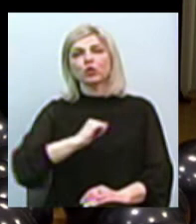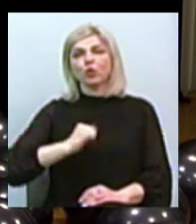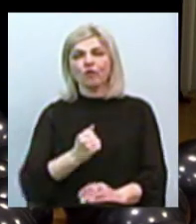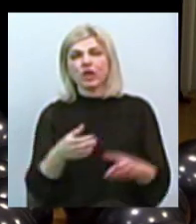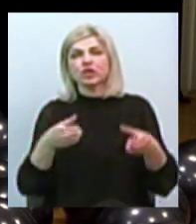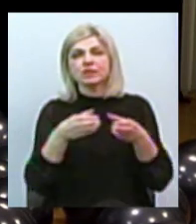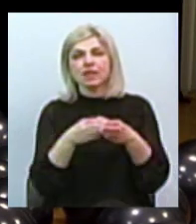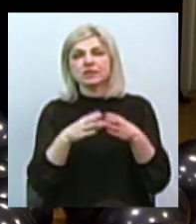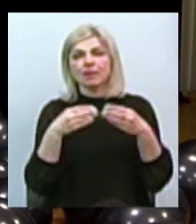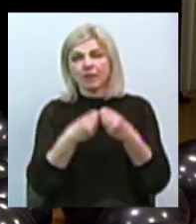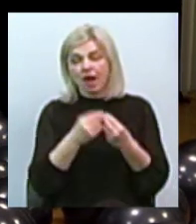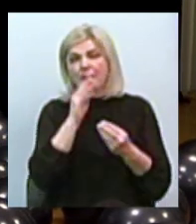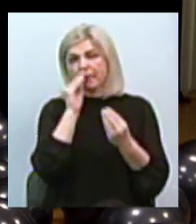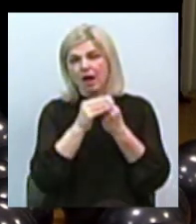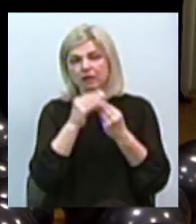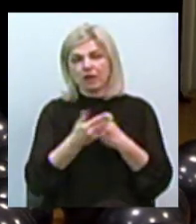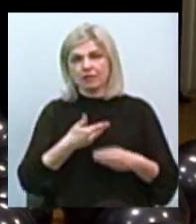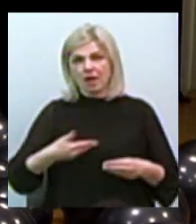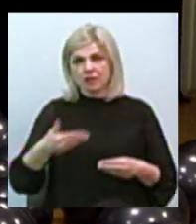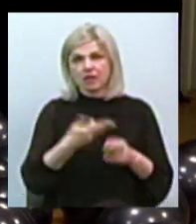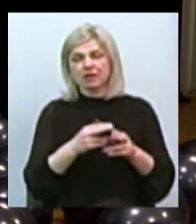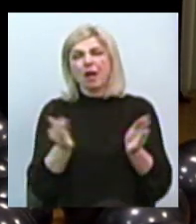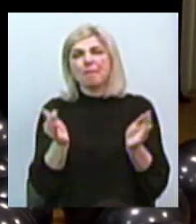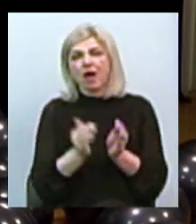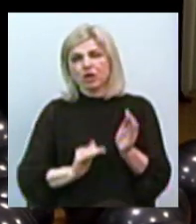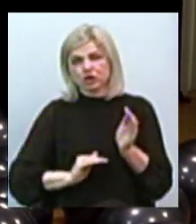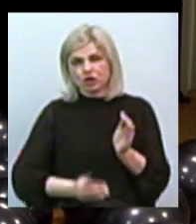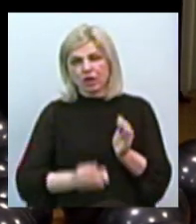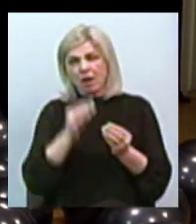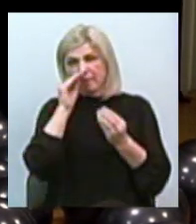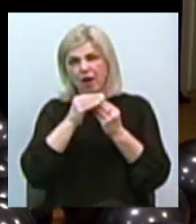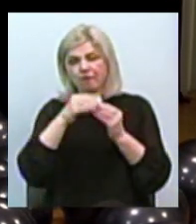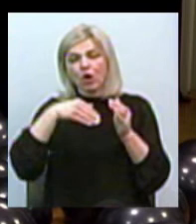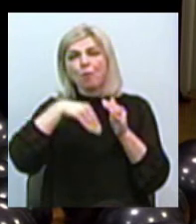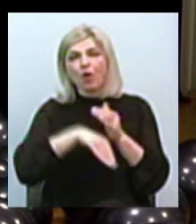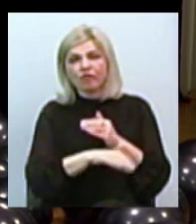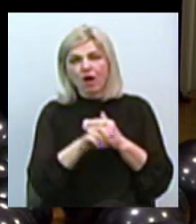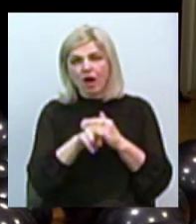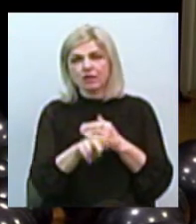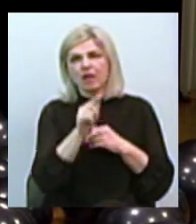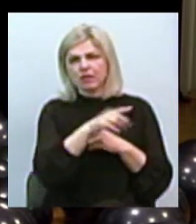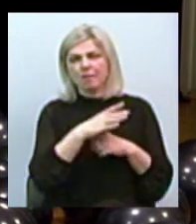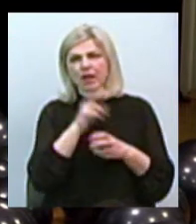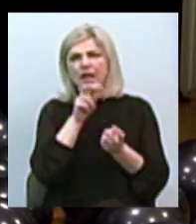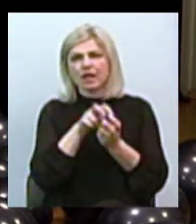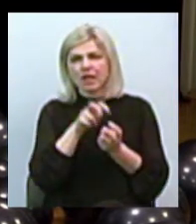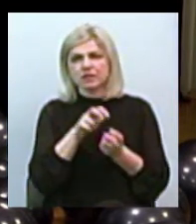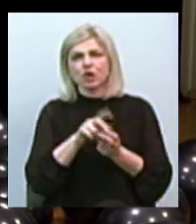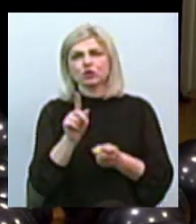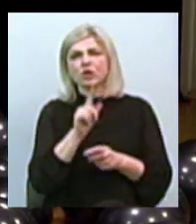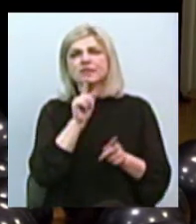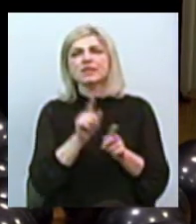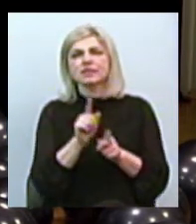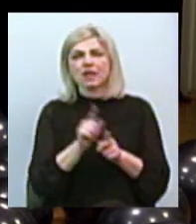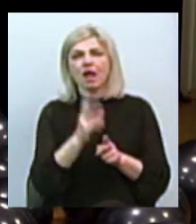Милуванових» ховали нас. Це був маленький приватний будинок, ховала нас в підвалі цього льоху. Звичайно, там були пацюки, завдяки тому, що сестра моя